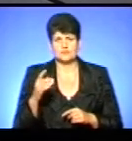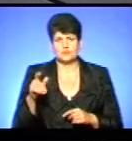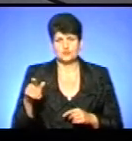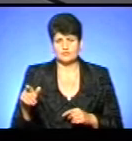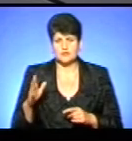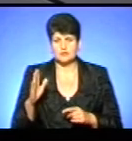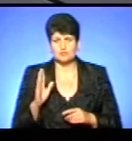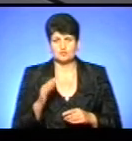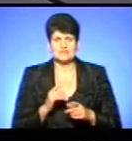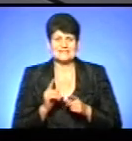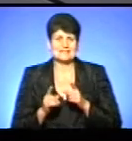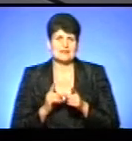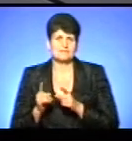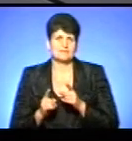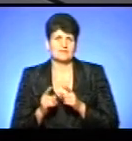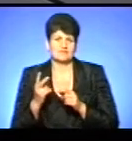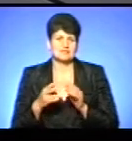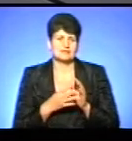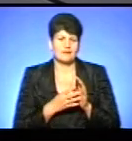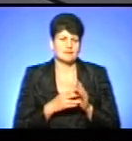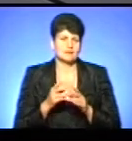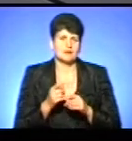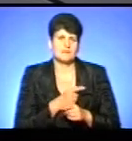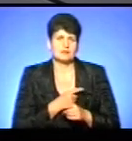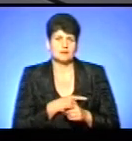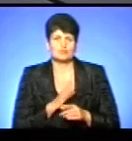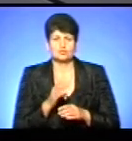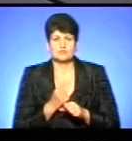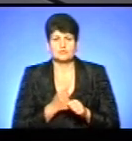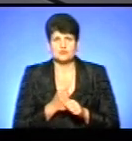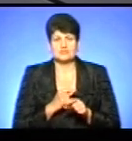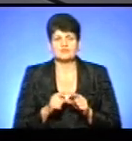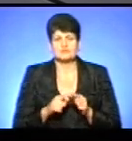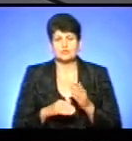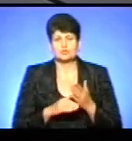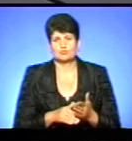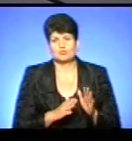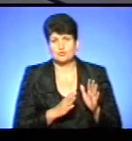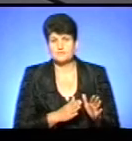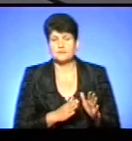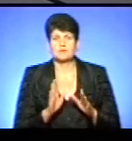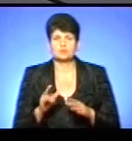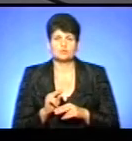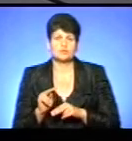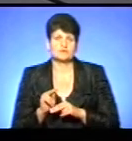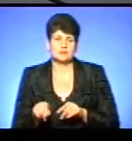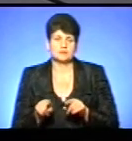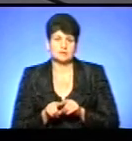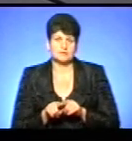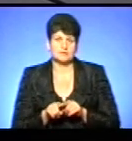почнуть замінювати або почнуть працювати в напрямку парамедицини, якраз в екстреній медичній допомогі. Ми сьогодні будемо навчати і